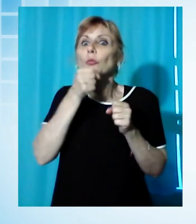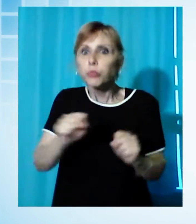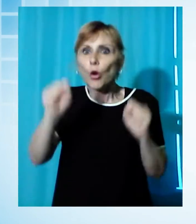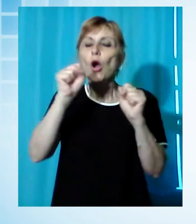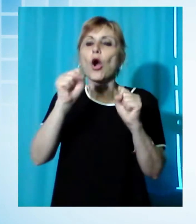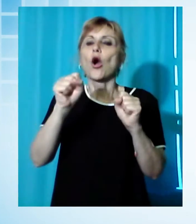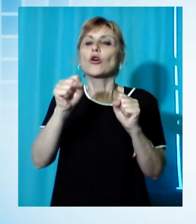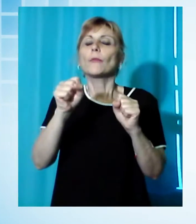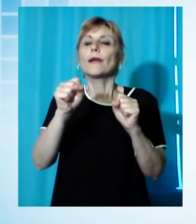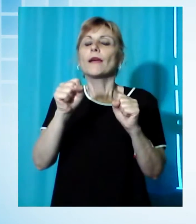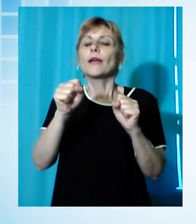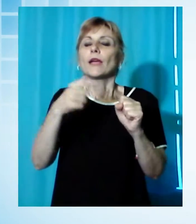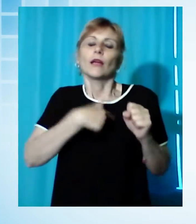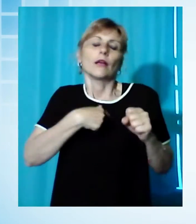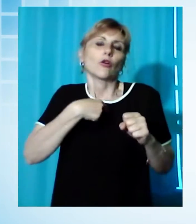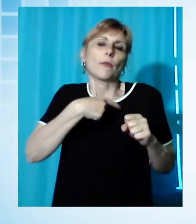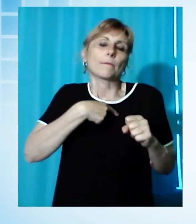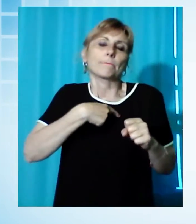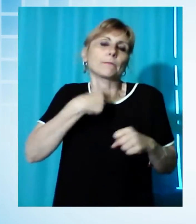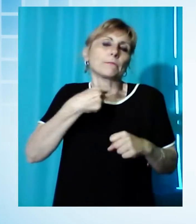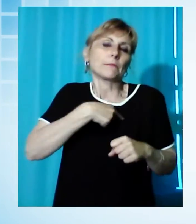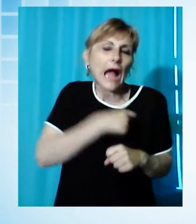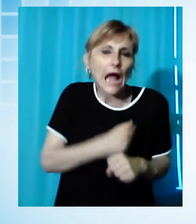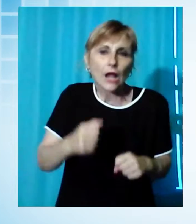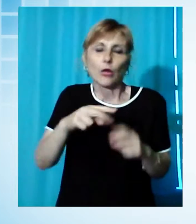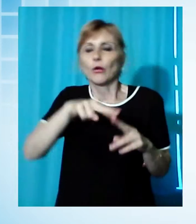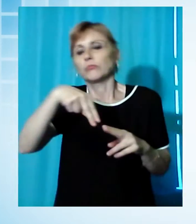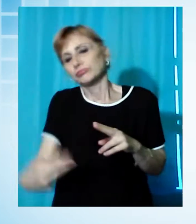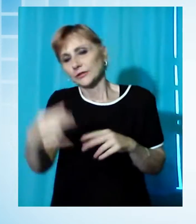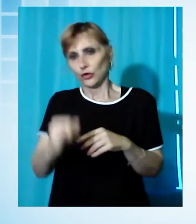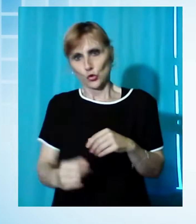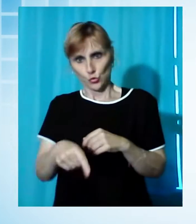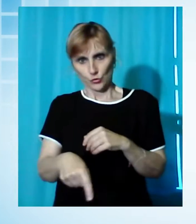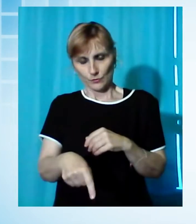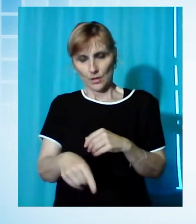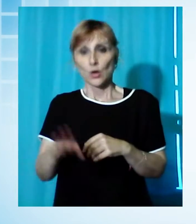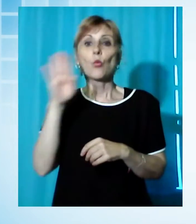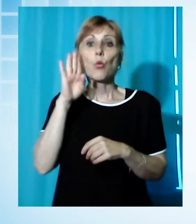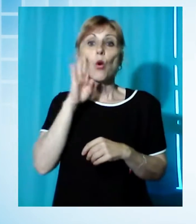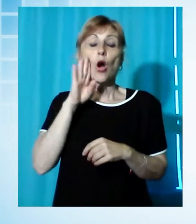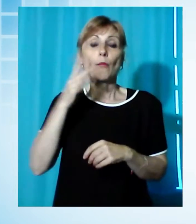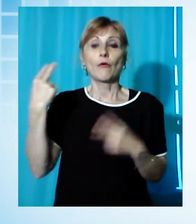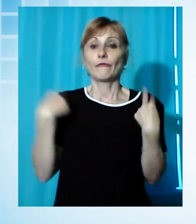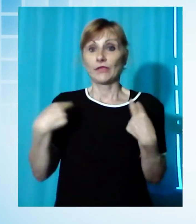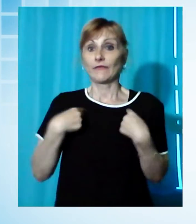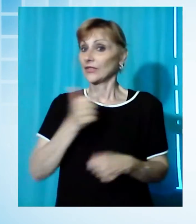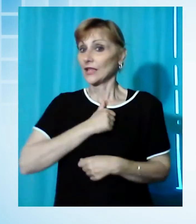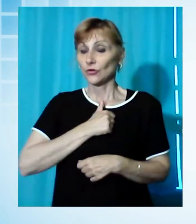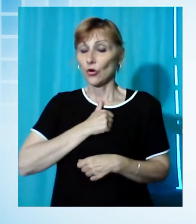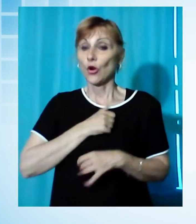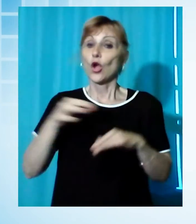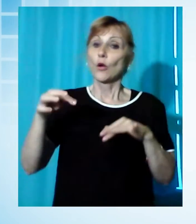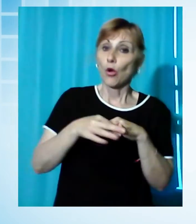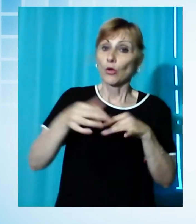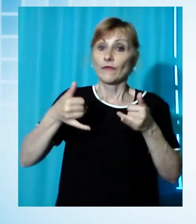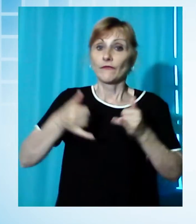malore nel fiume che va verso il mare. L'uomo vive da solo senza moglie e figli, ha una grande passione per la musica, è